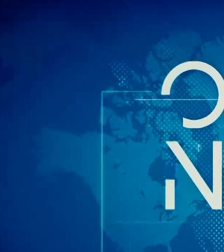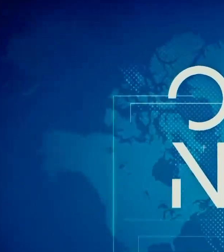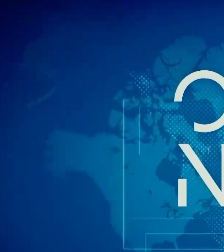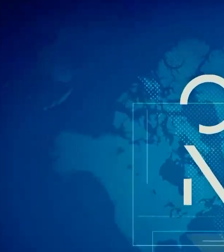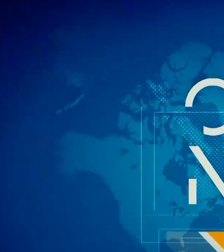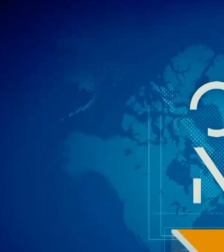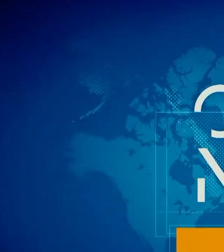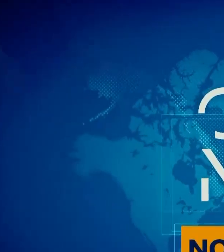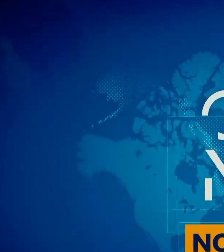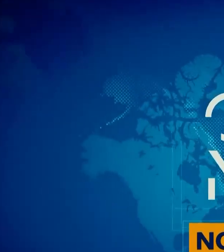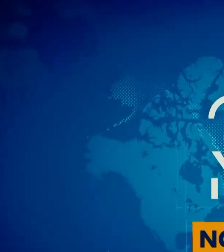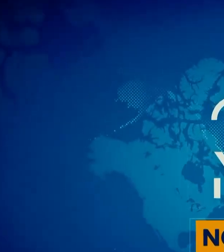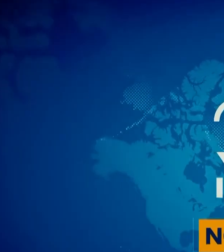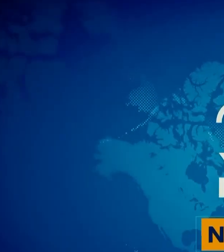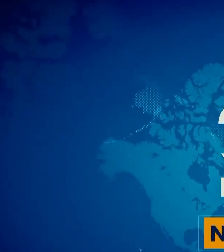Ευχαριστώ.